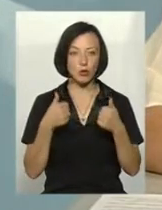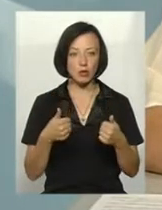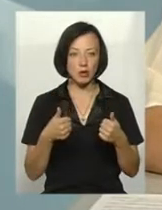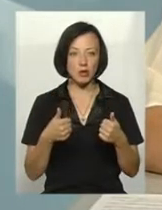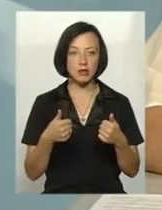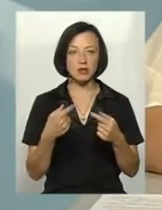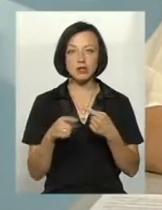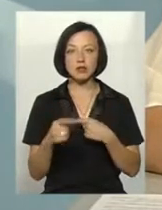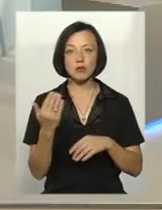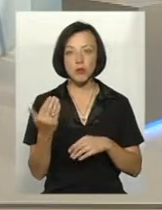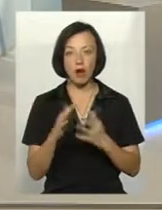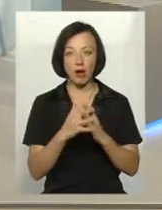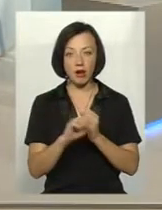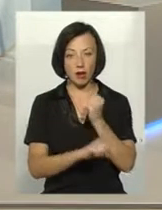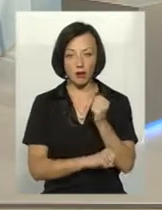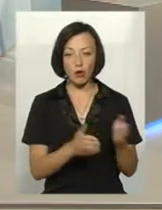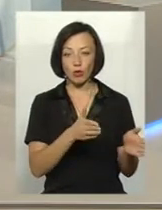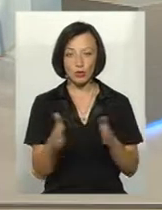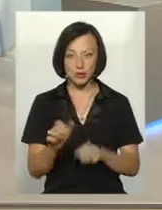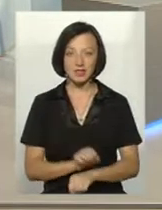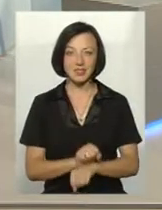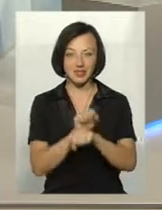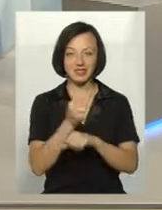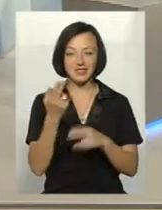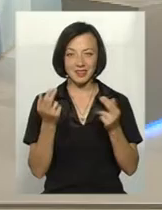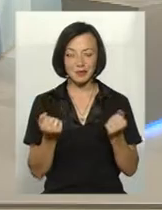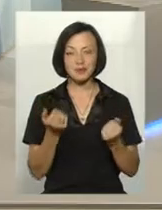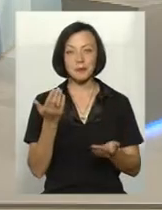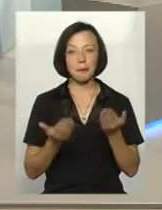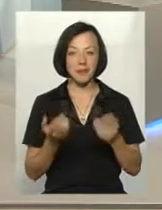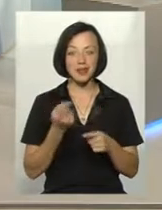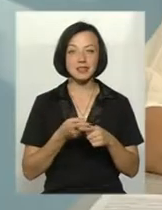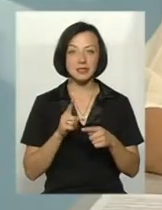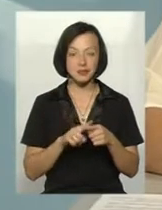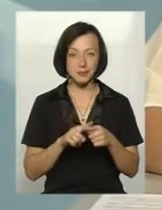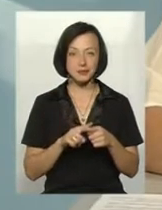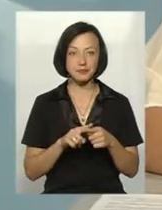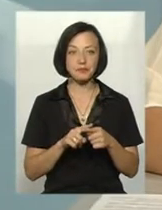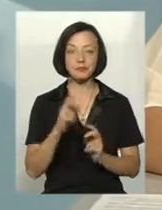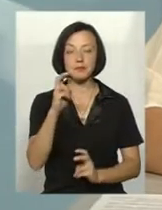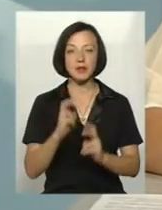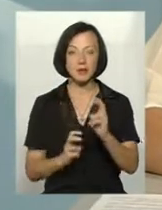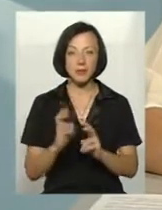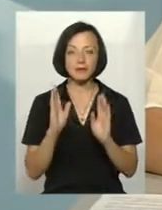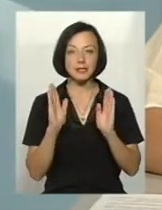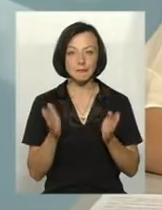з іншого боку аграрів готується і до страйку так? тоді якщо підприємство буде